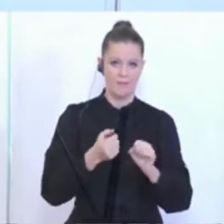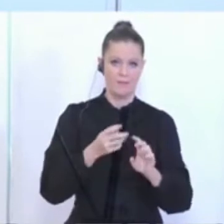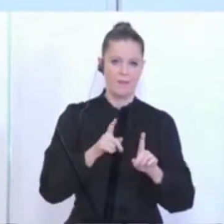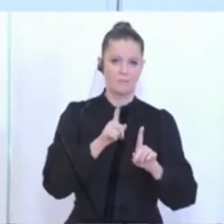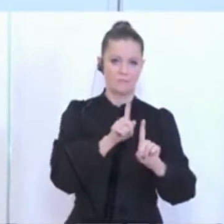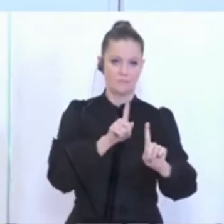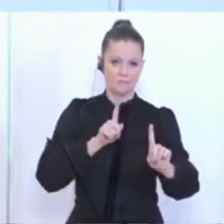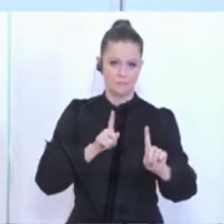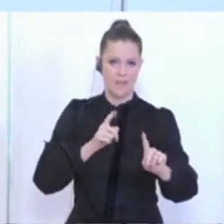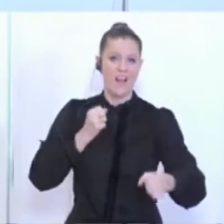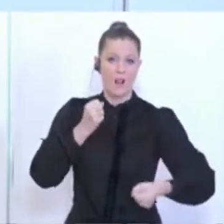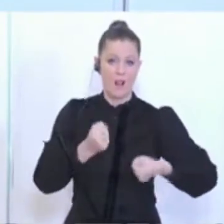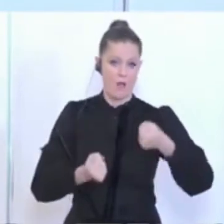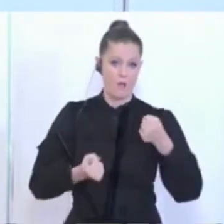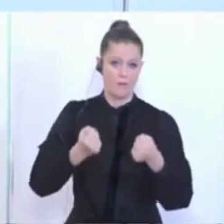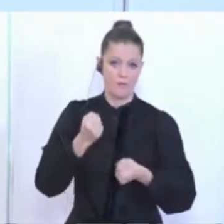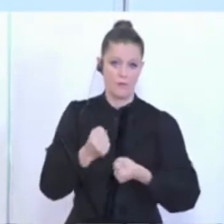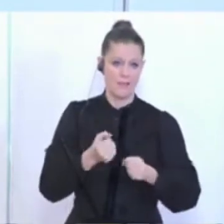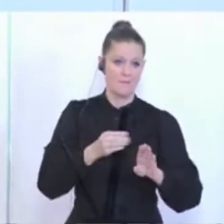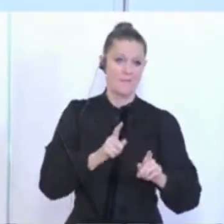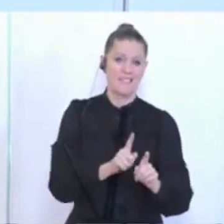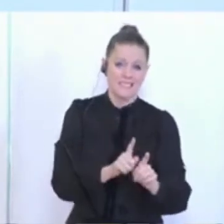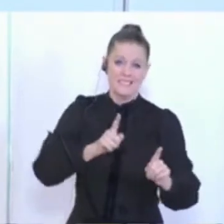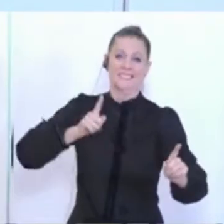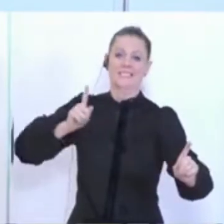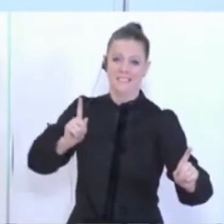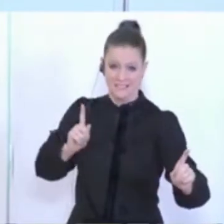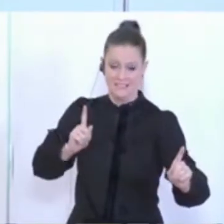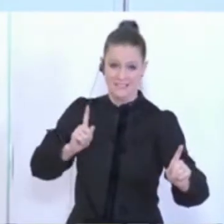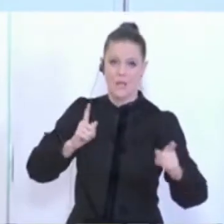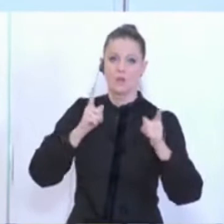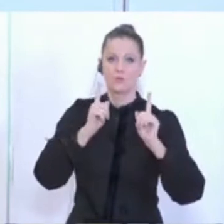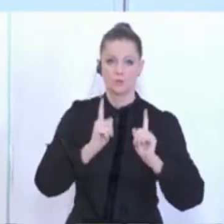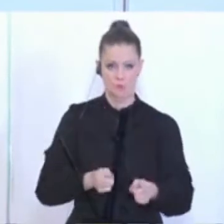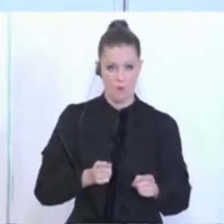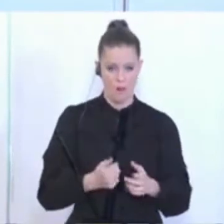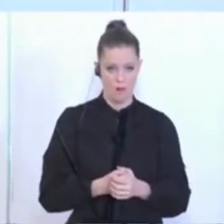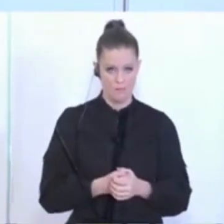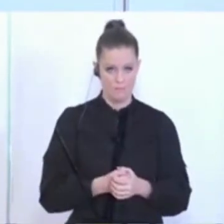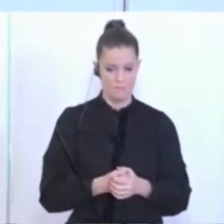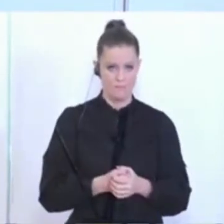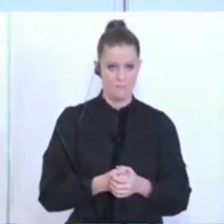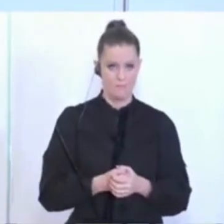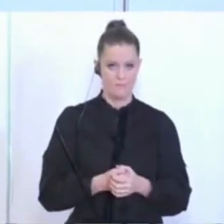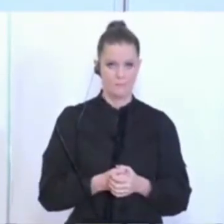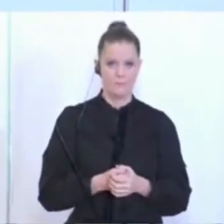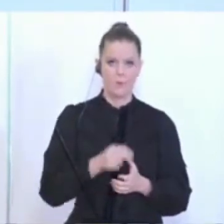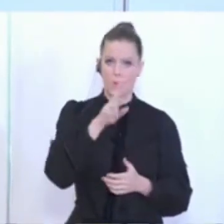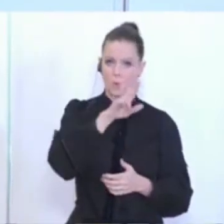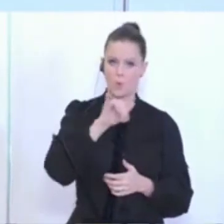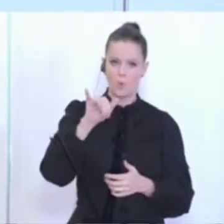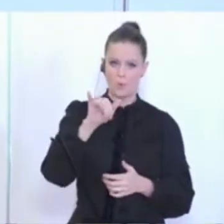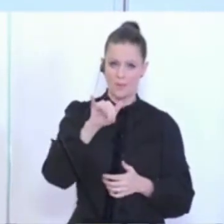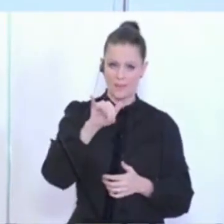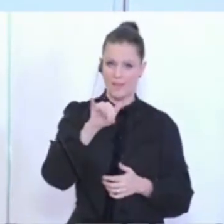hintereinander läuft, dass hier ein wesentlich größerer Abstand zu halten wäre und die Universitäten von